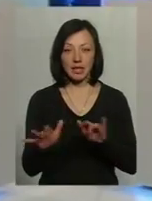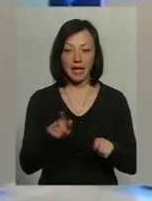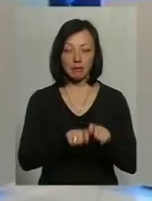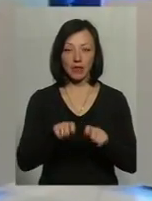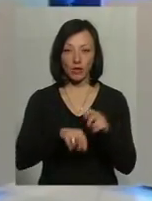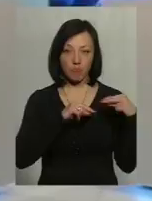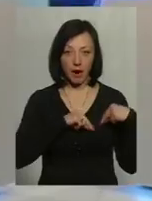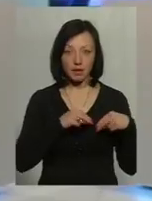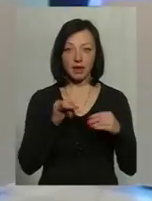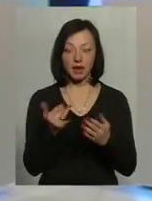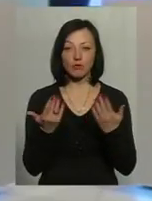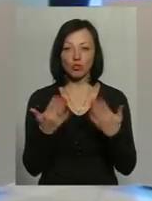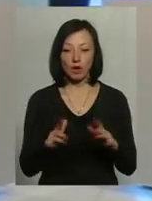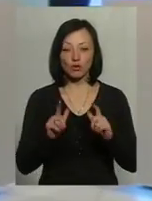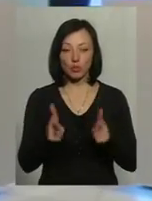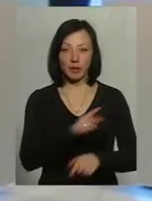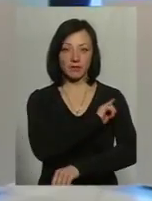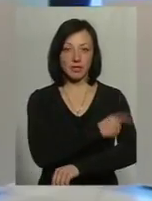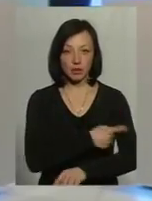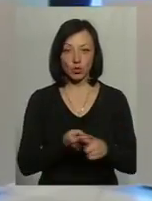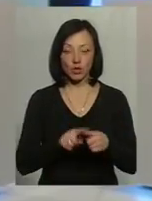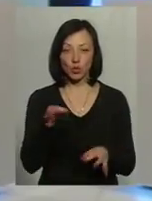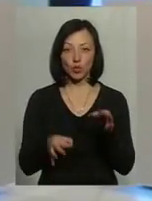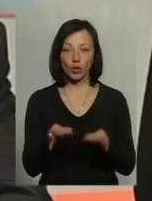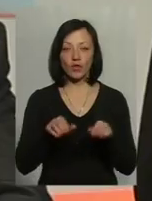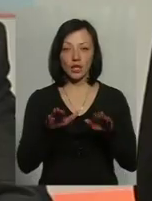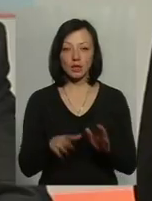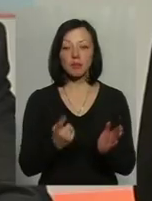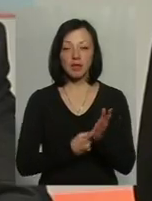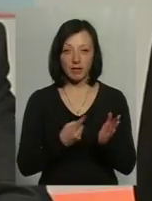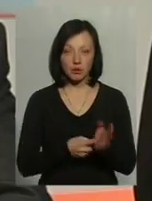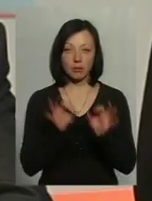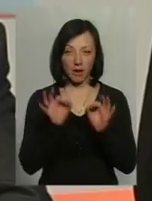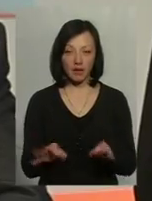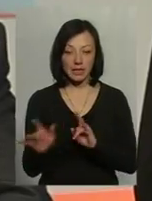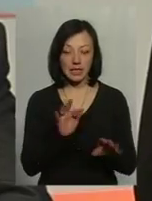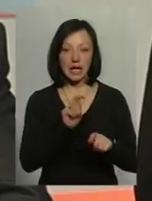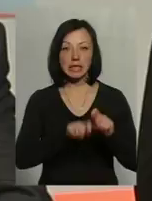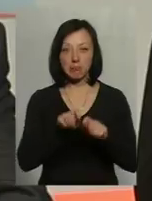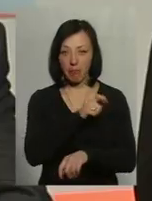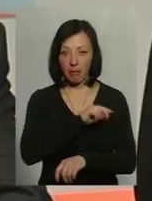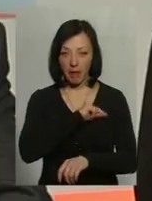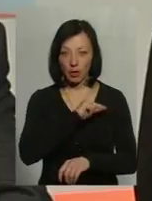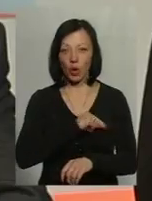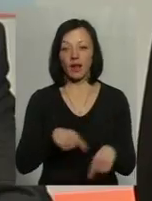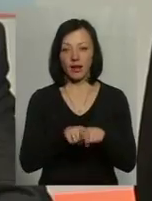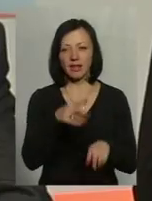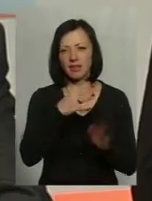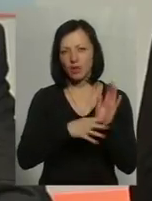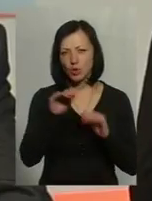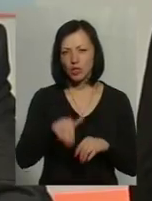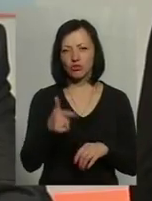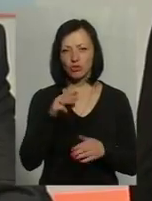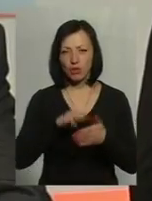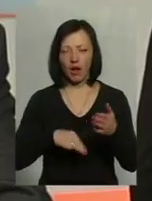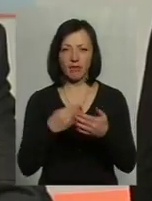інспекторів праці, які набрали вже чинності ці судові рішення, де підтверджена правомірність дій інспектора, там і по 90 тисяч штрафи, так далі. Але